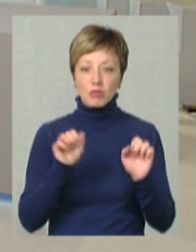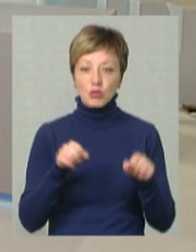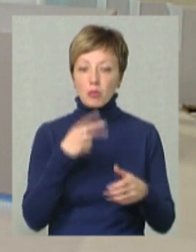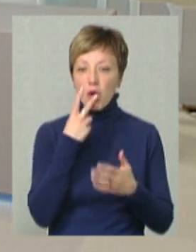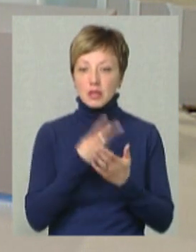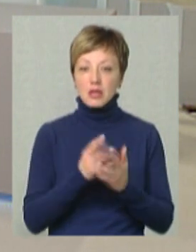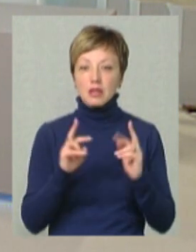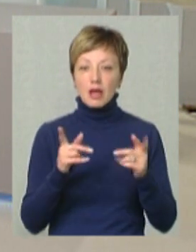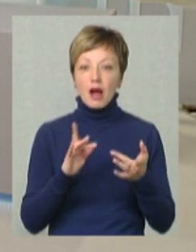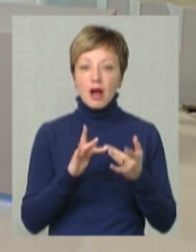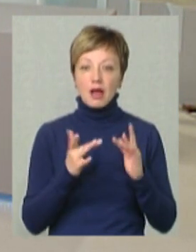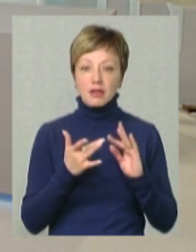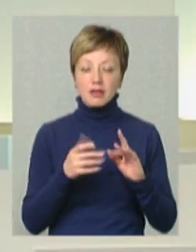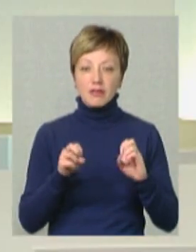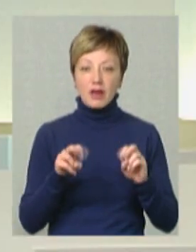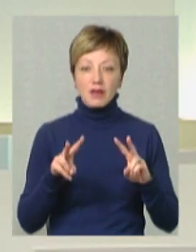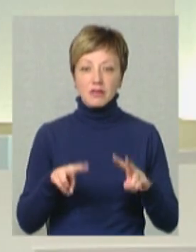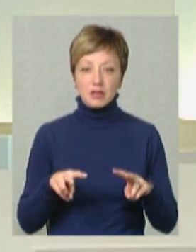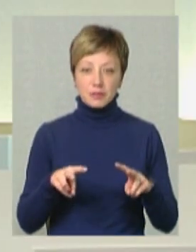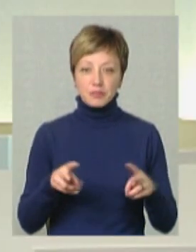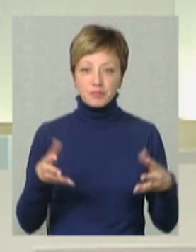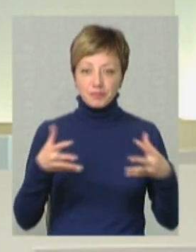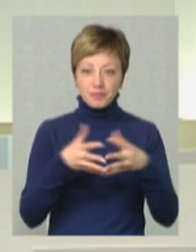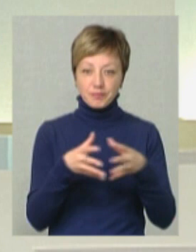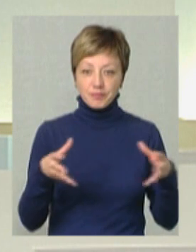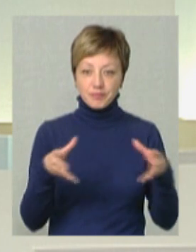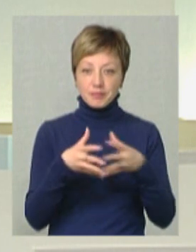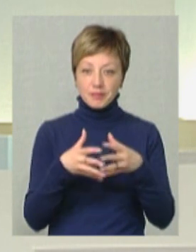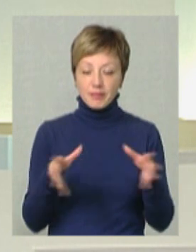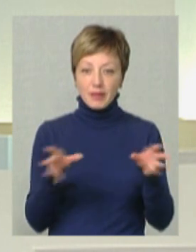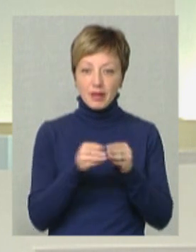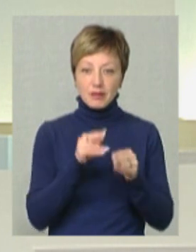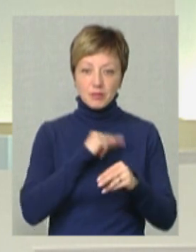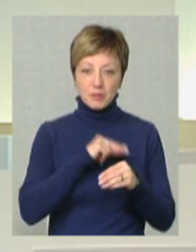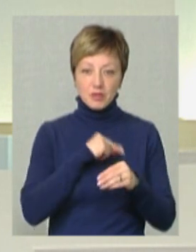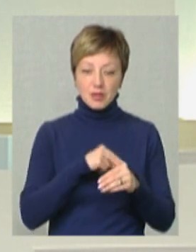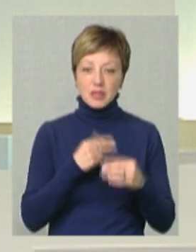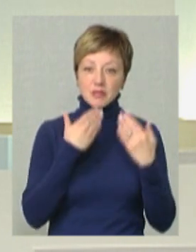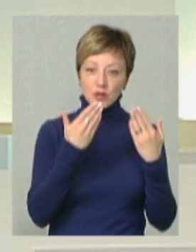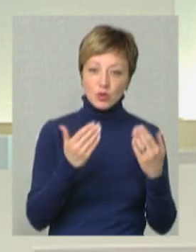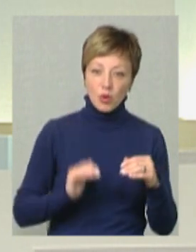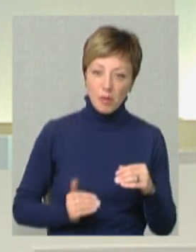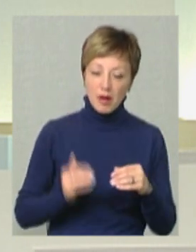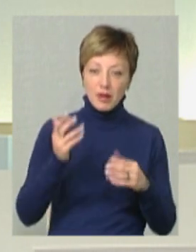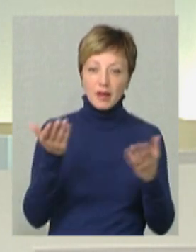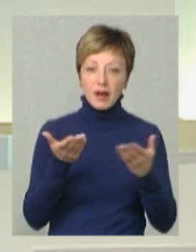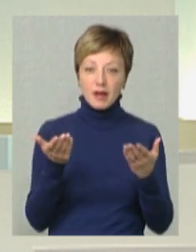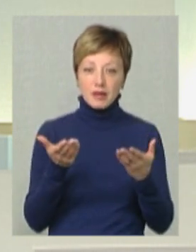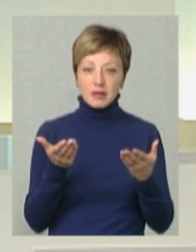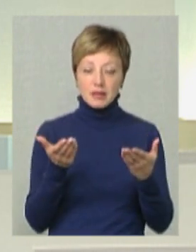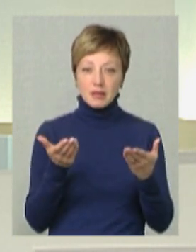показати, як IT-фахівці колаборують, тобто співпрацюють один з одним. Тобто вони звернулися до компаній, в яких